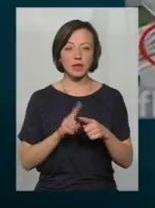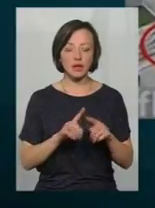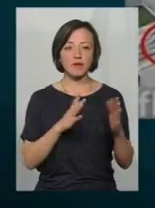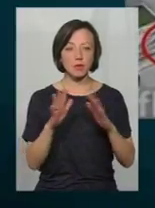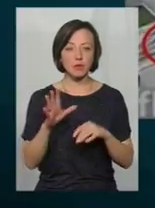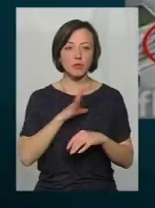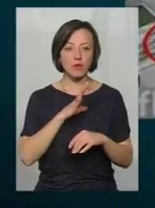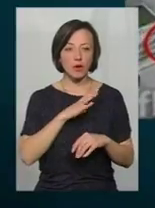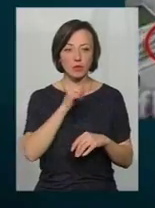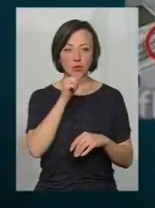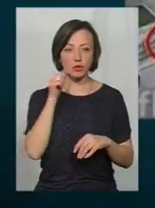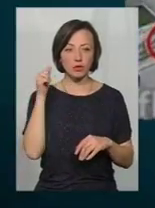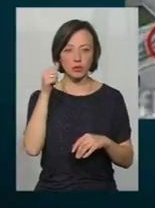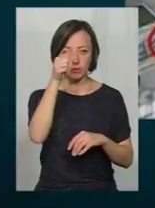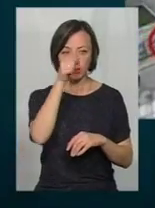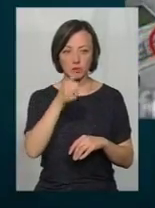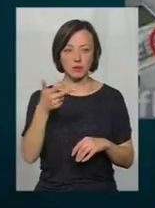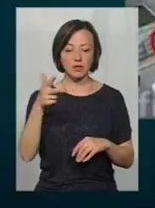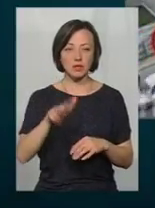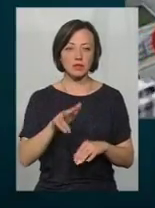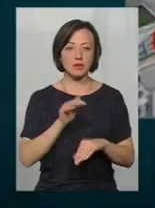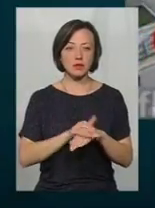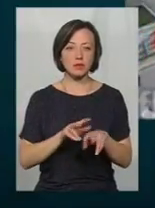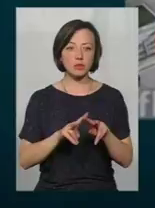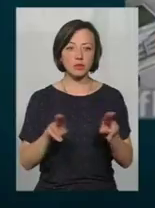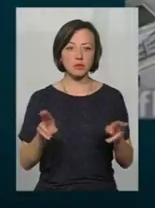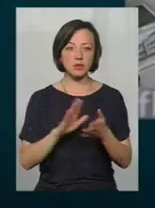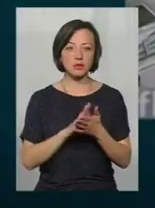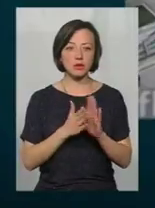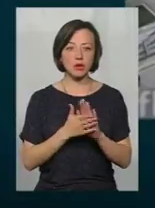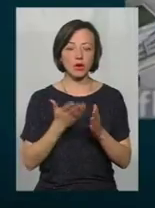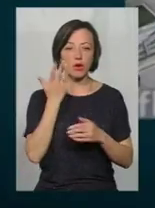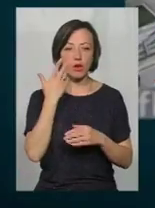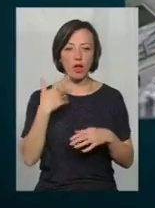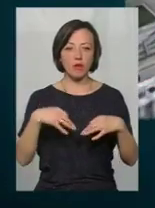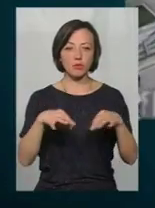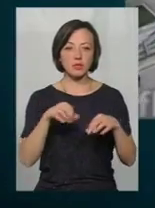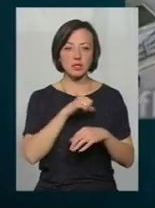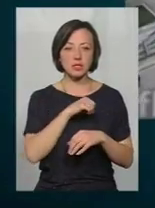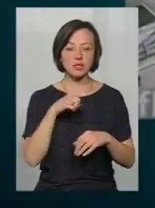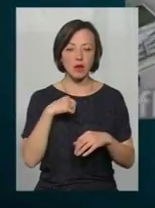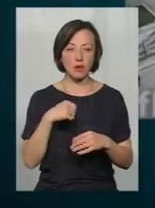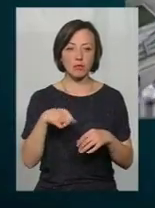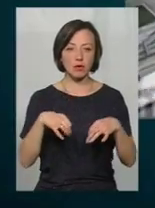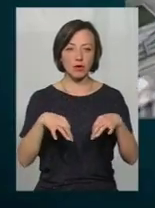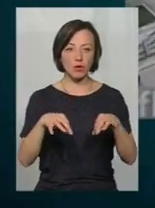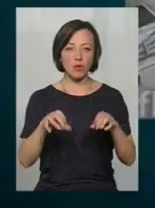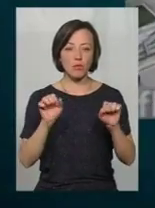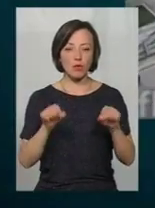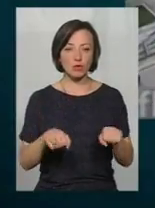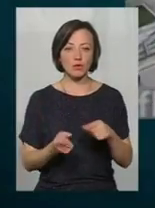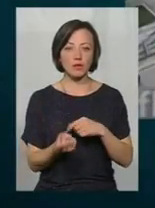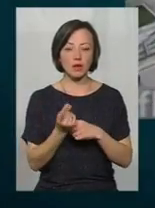Тобто, в минулому місці, наскільки я пам'ятаю, їх було також три зафіксовано. подібні ситуації, коли автомобіль просто самовільно починав рух, можуть